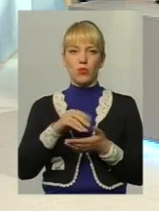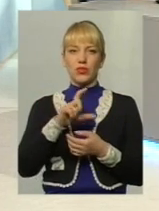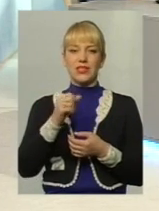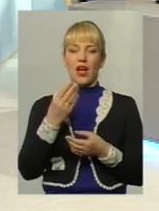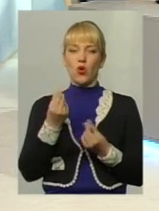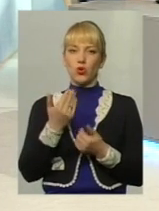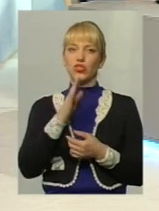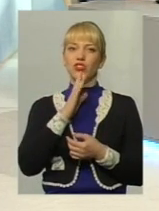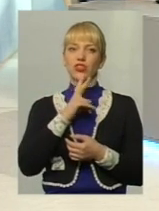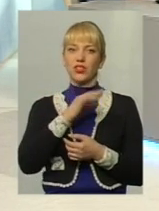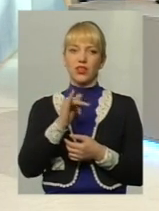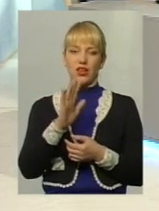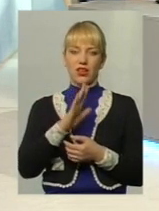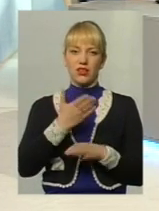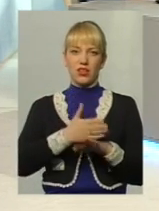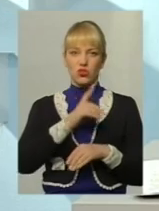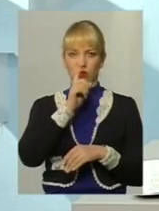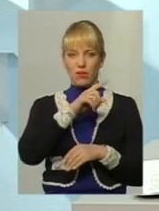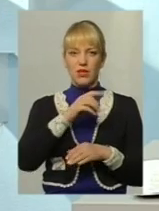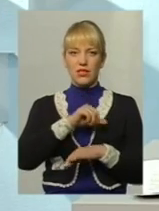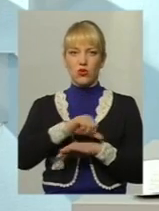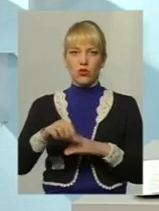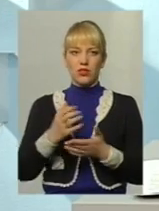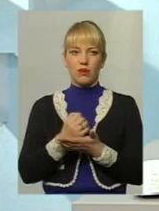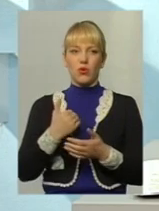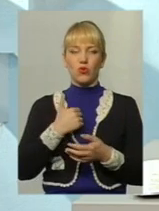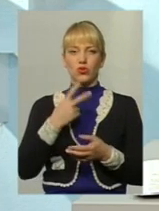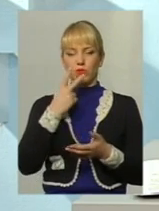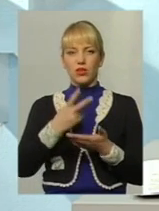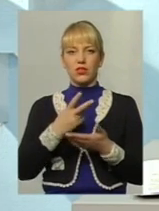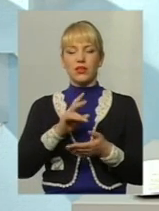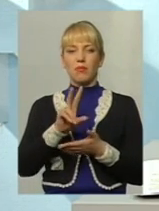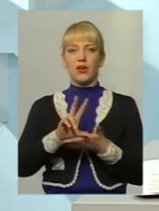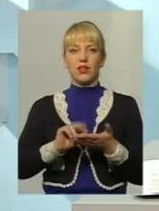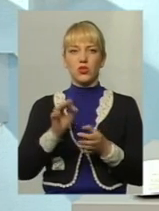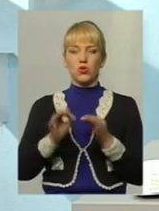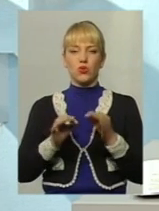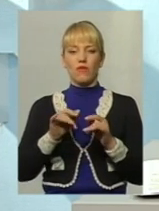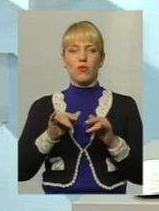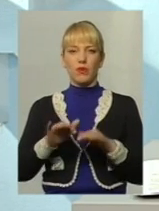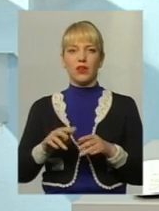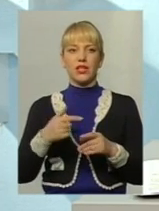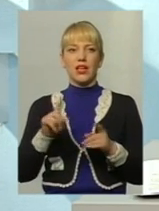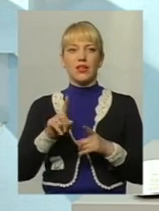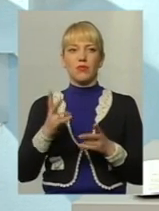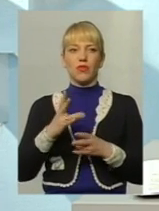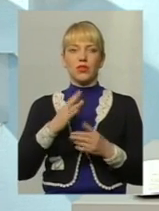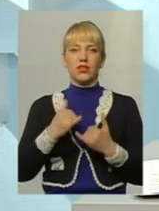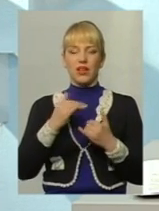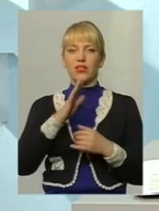гроші, які вона там дуже тяжко заробляла. Хочу навести приклад судової практики, який має бути таким для жінок